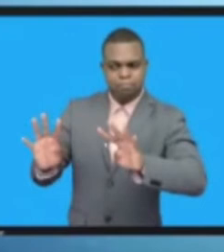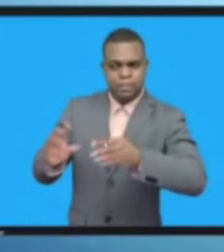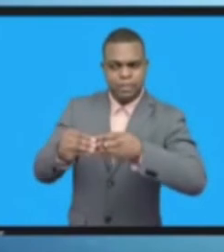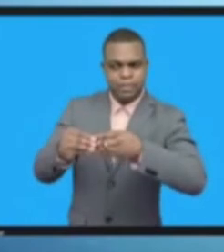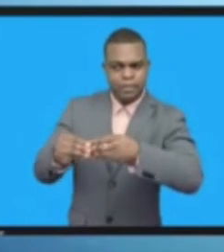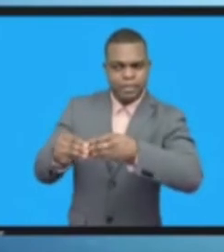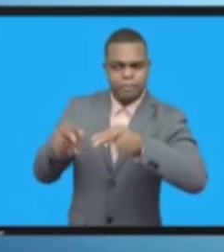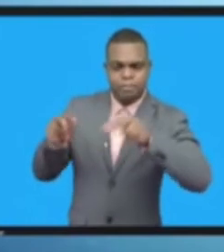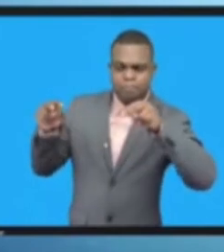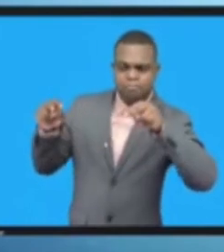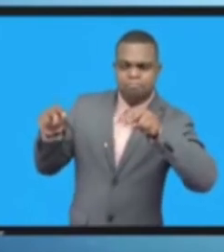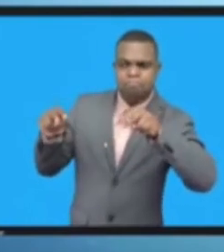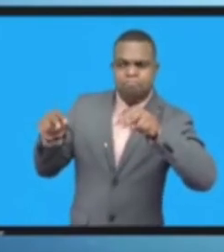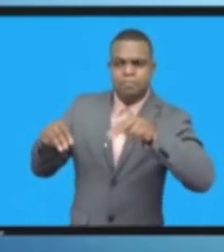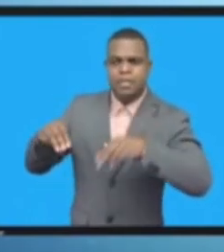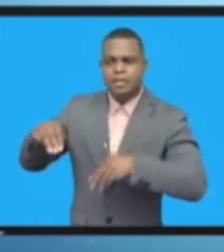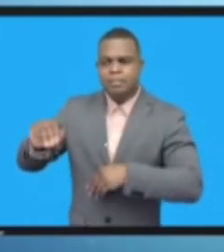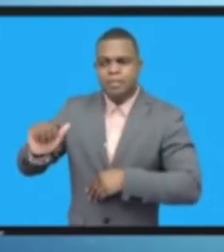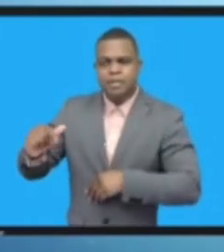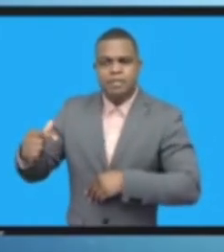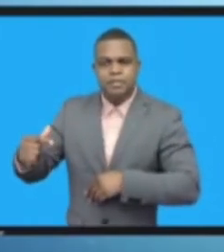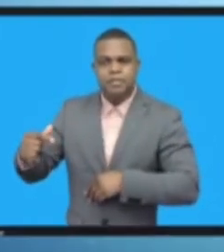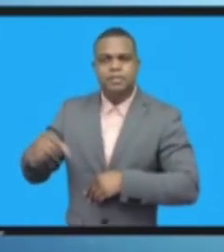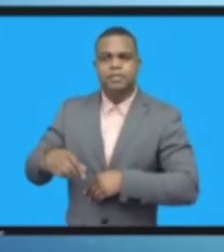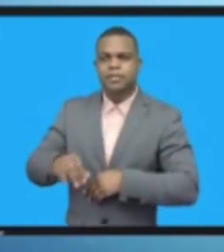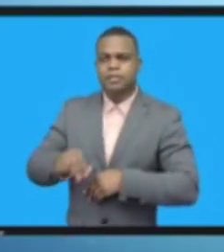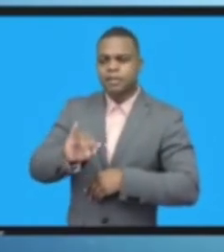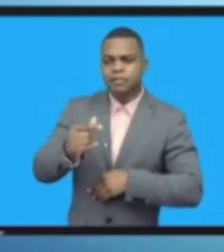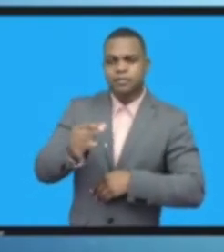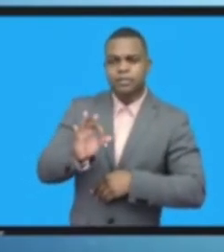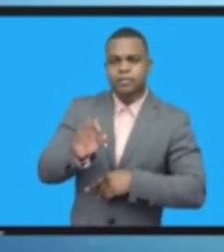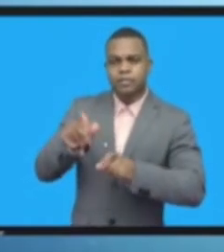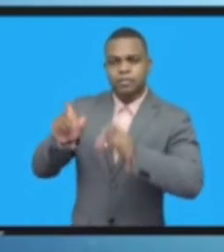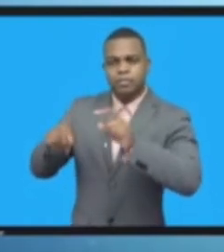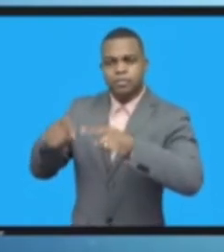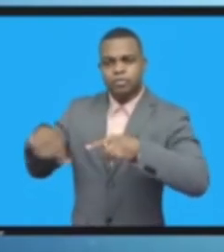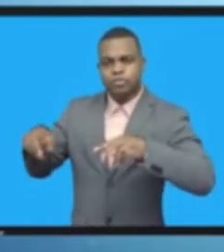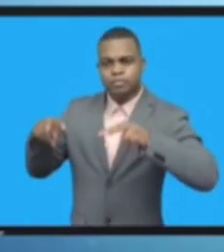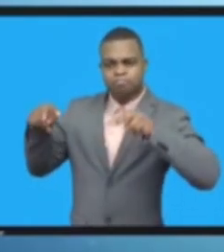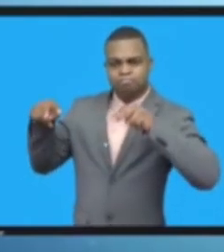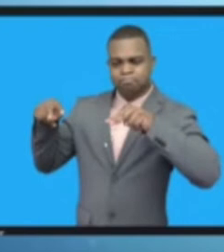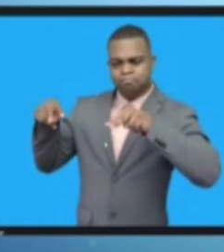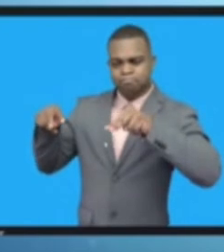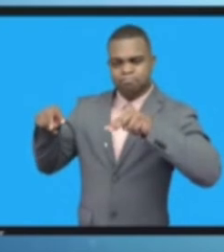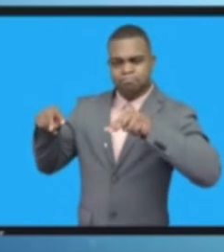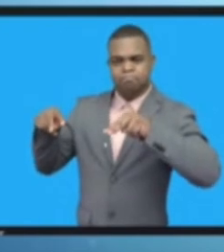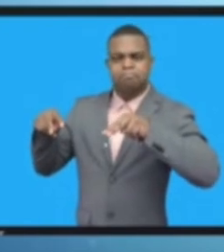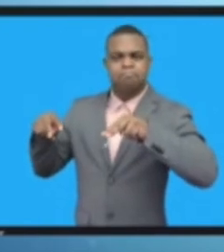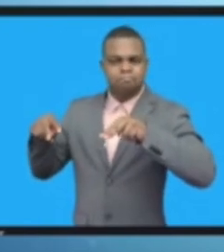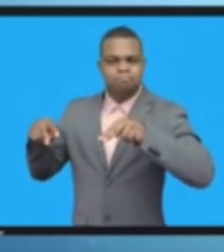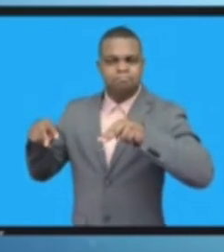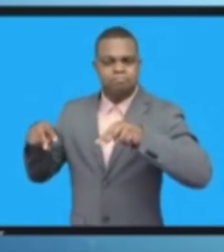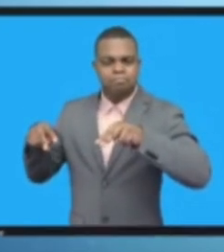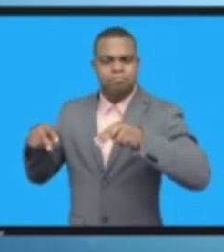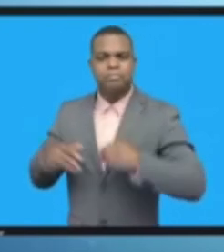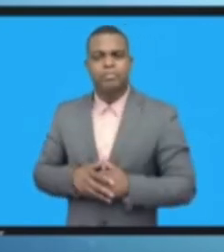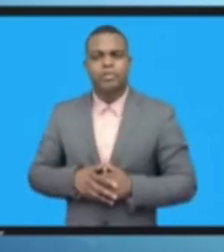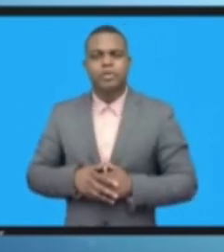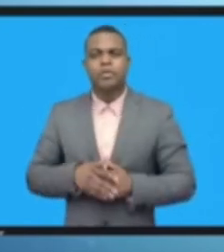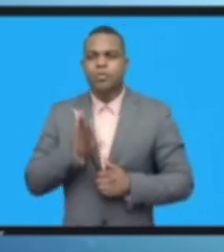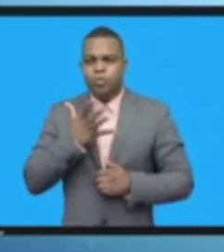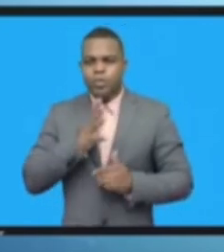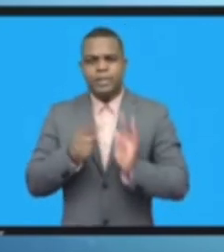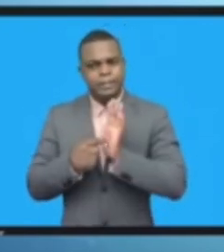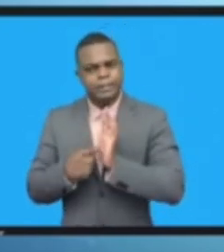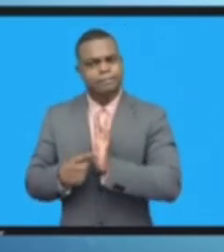تلك الذوايا الداكنة وأن ينير الدروب